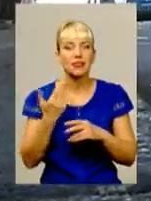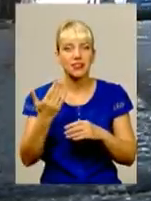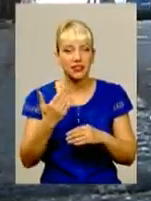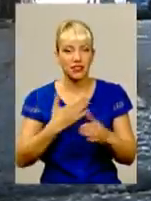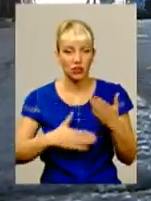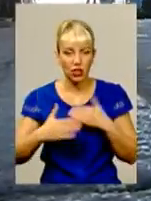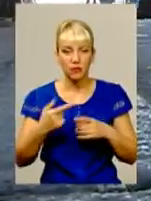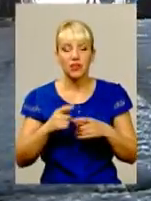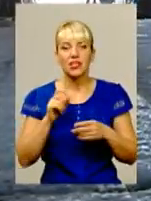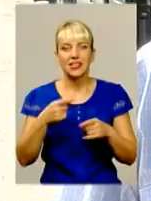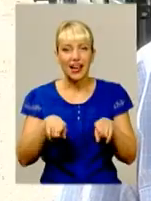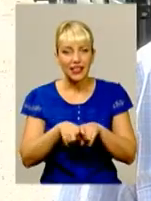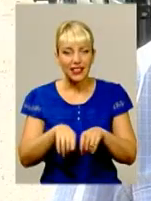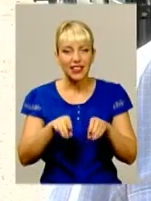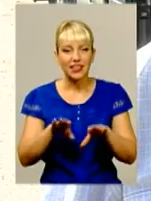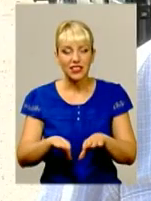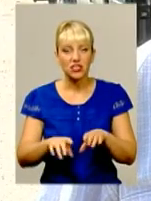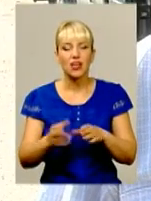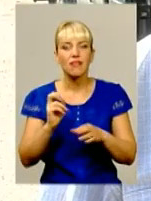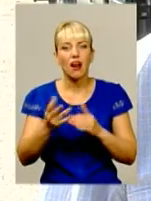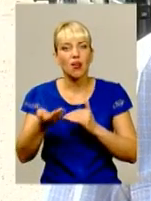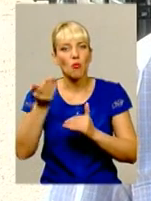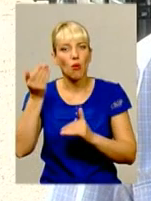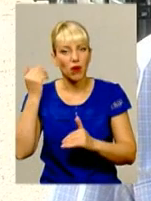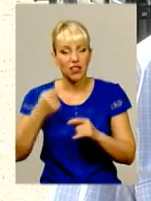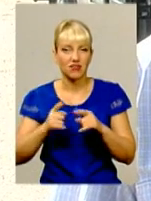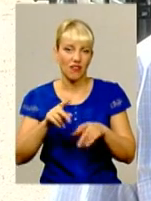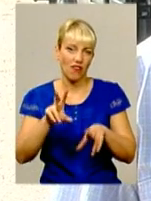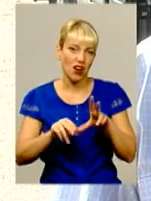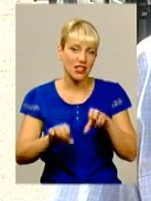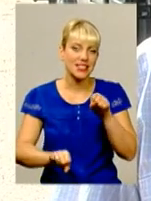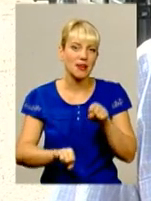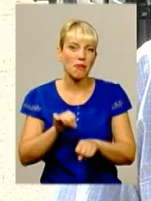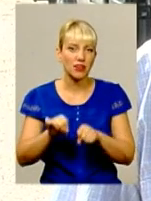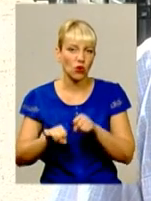і попередні, для них збиткові. В автобусах 21-22 маршрутах